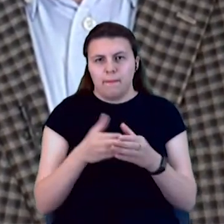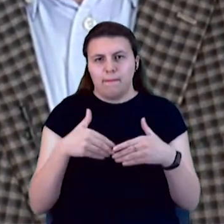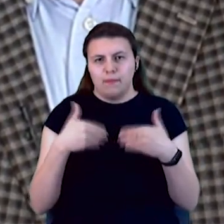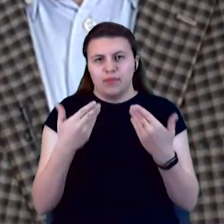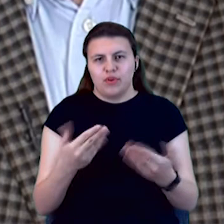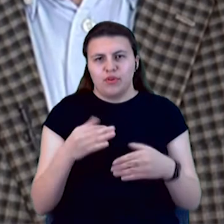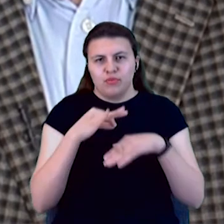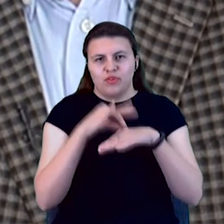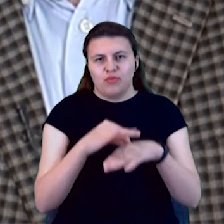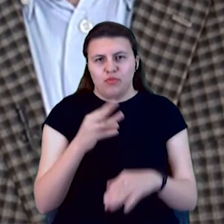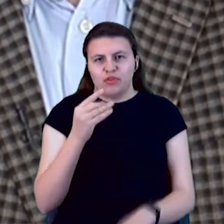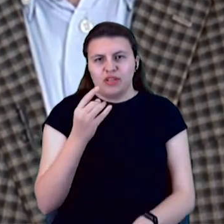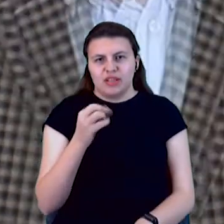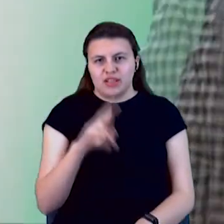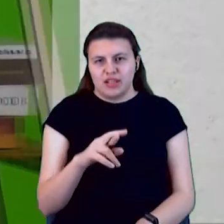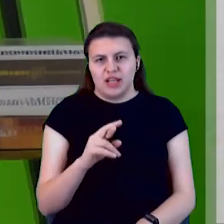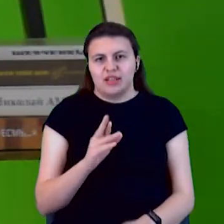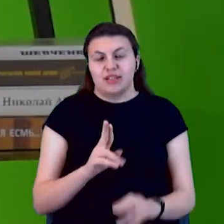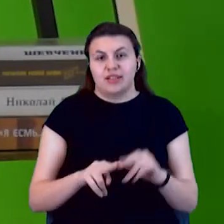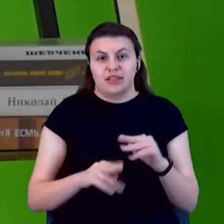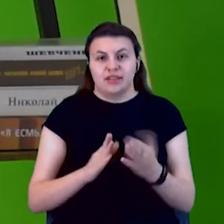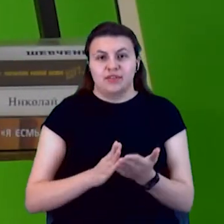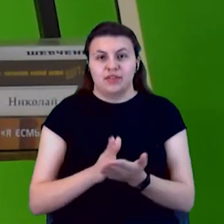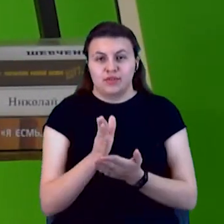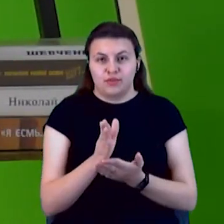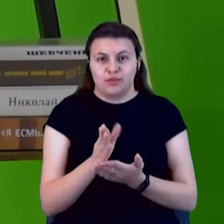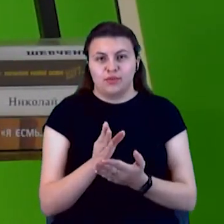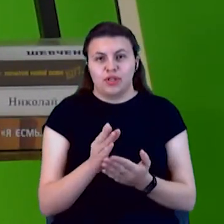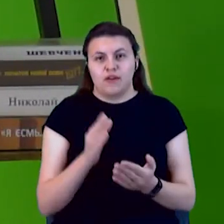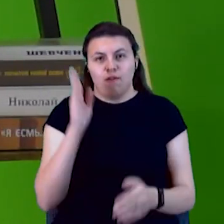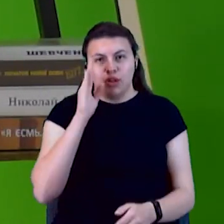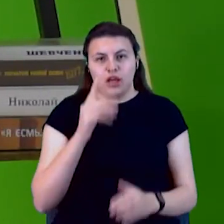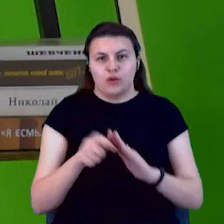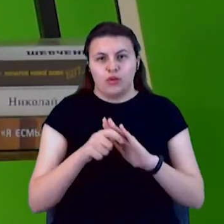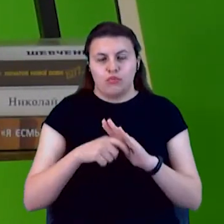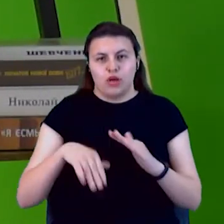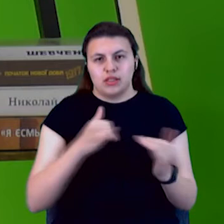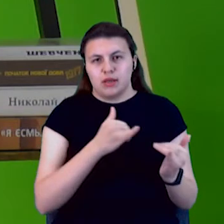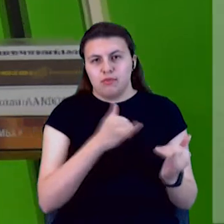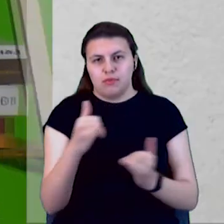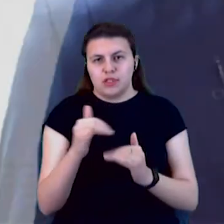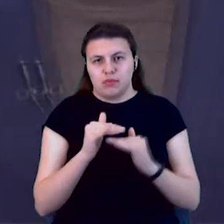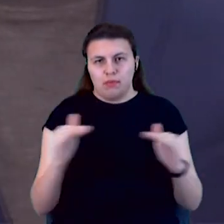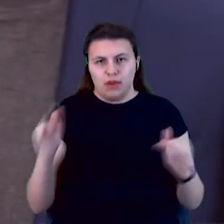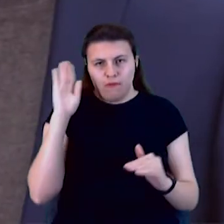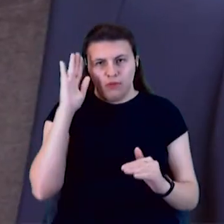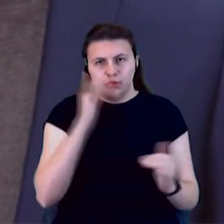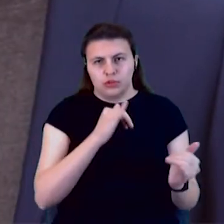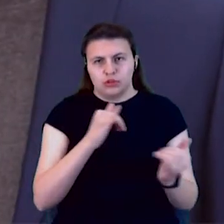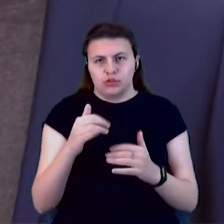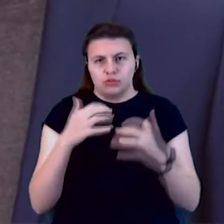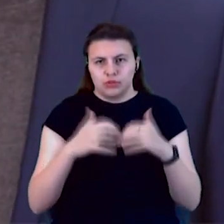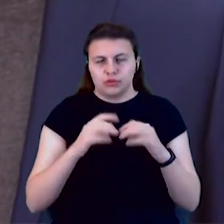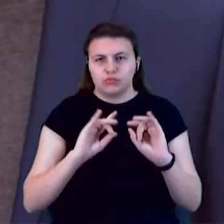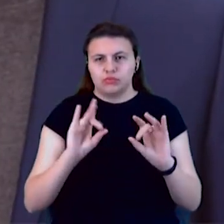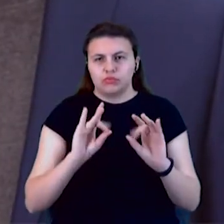інфраструктури комунального підприємства «Вода Донбасу» та забезпечити стабільне водопостачання Краматорська. Розкажіть, будь ласка, де брати